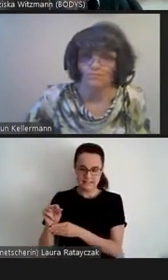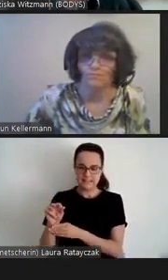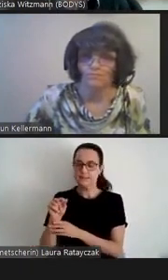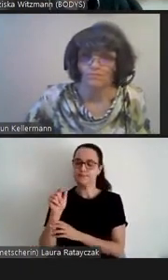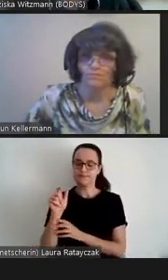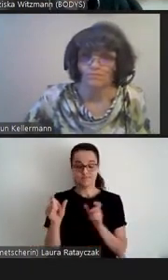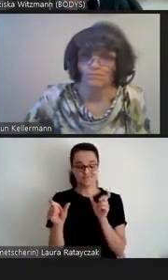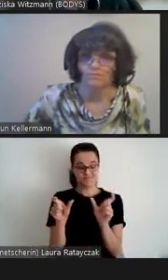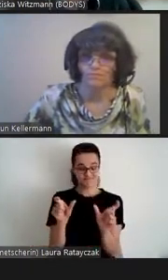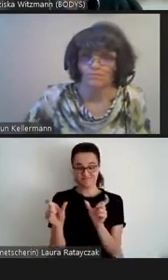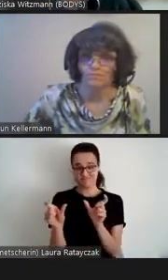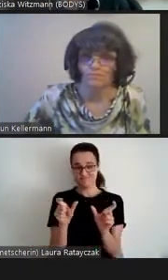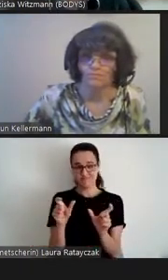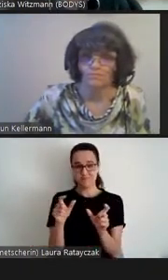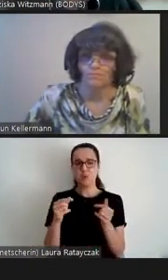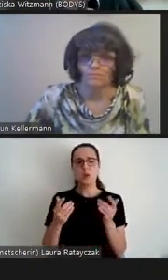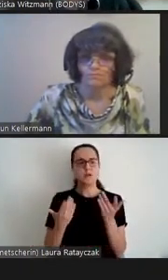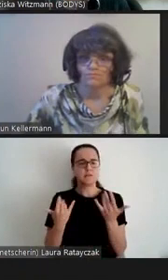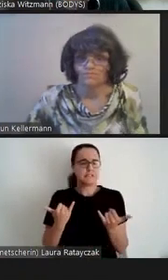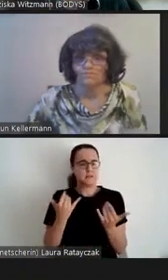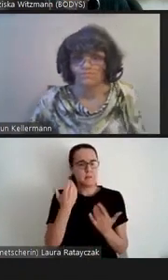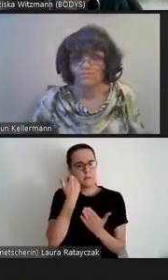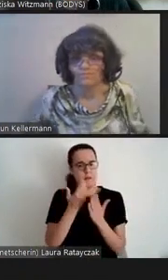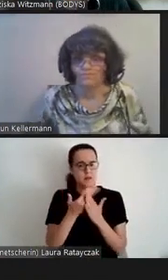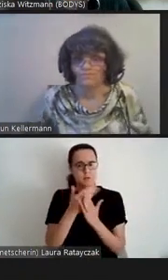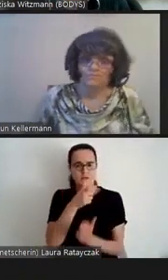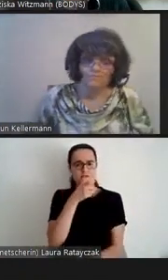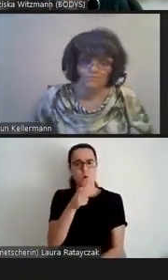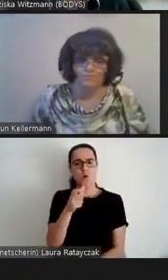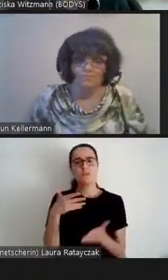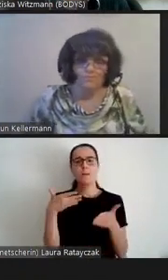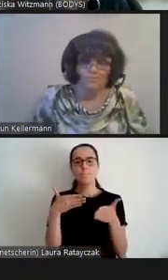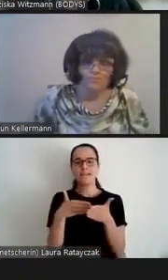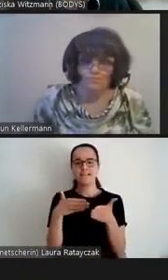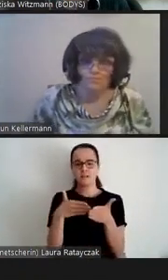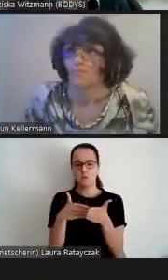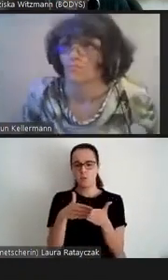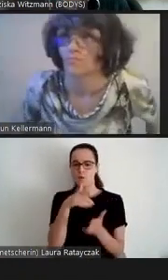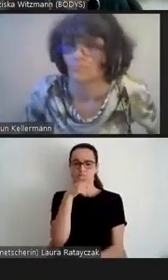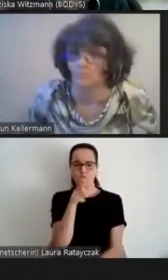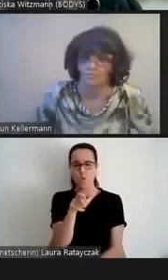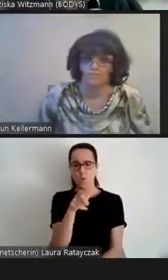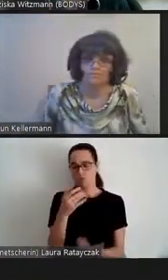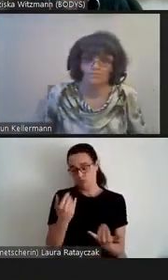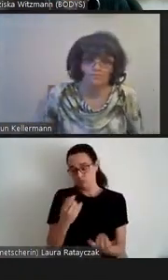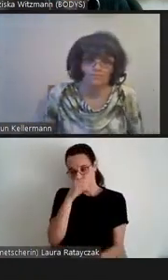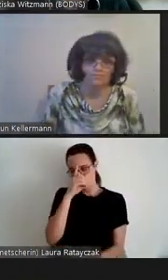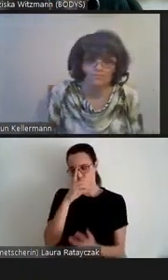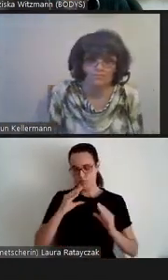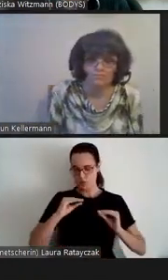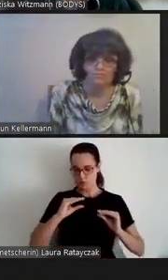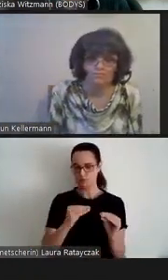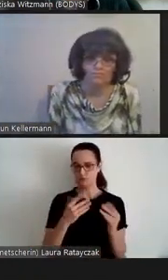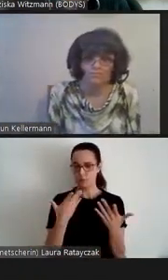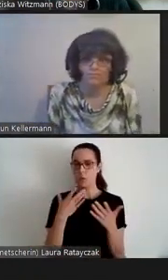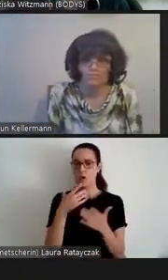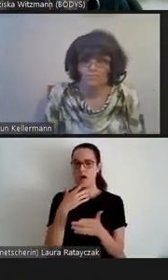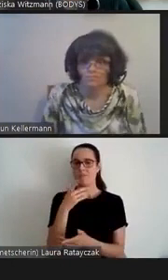Denn unser modernes Wort Behinderung steht Wörtschlichtweg